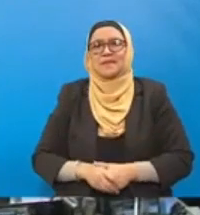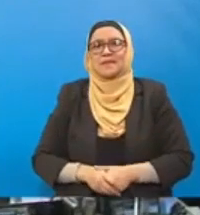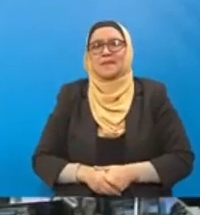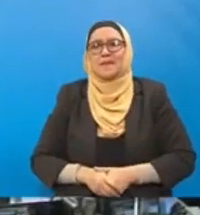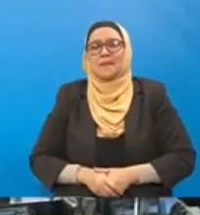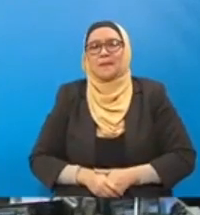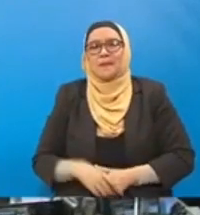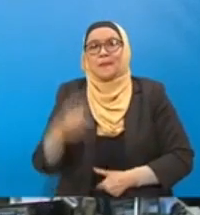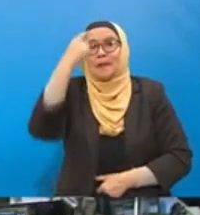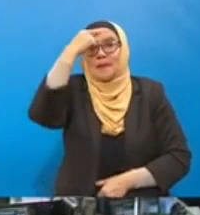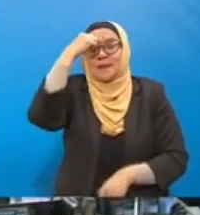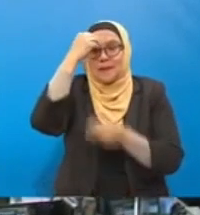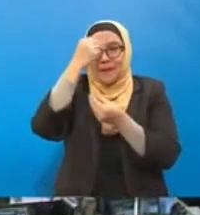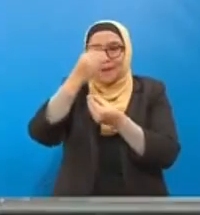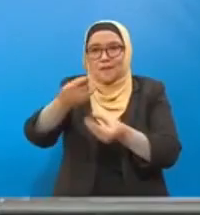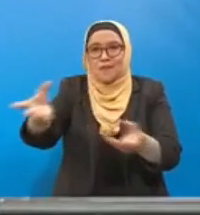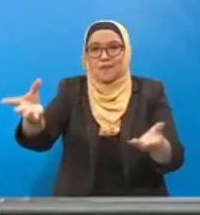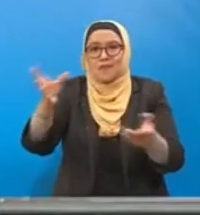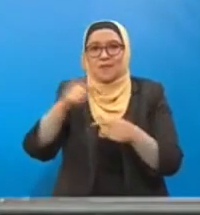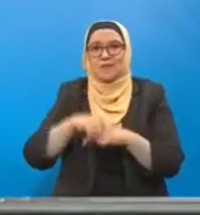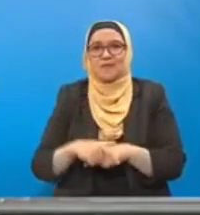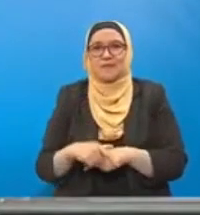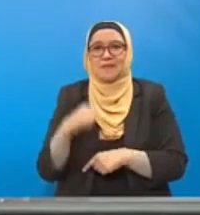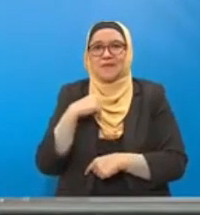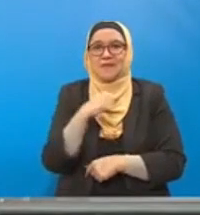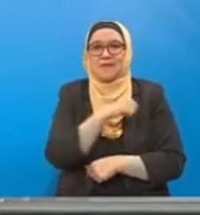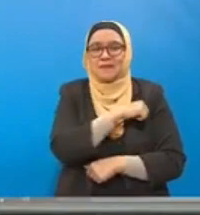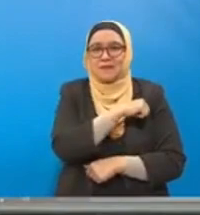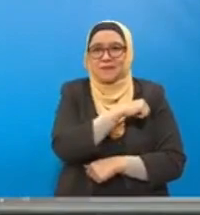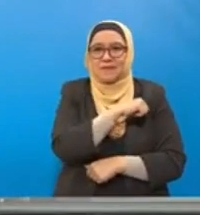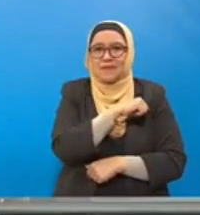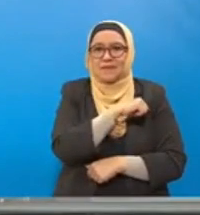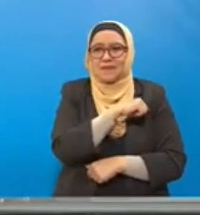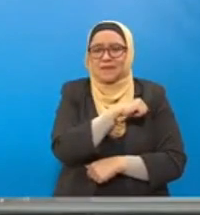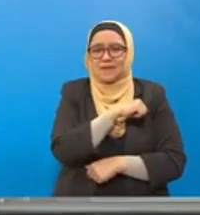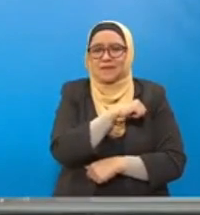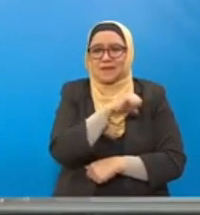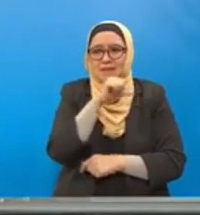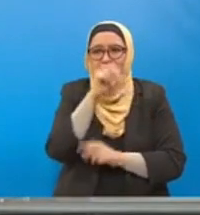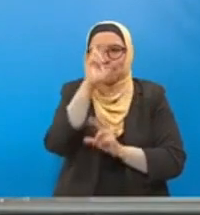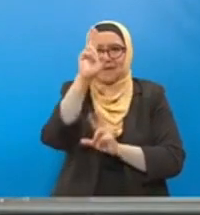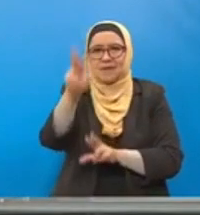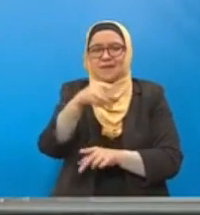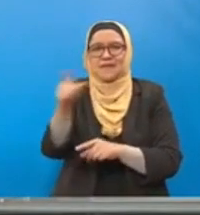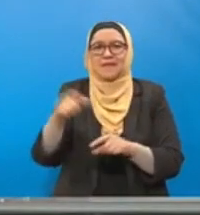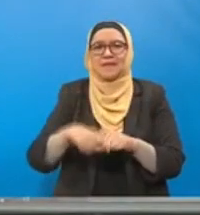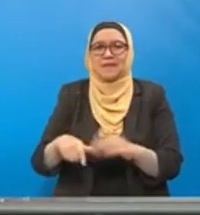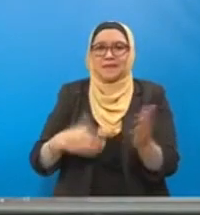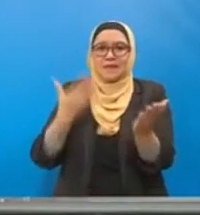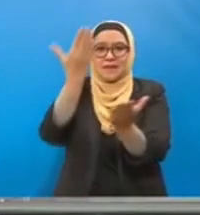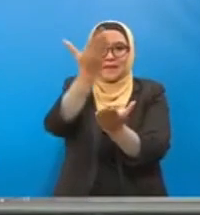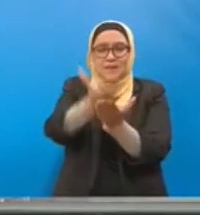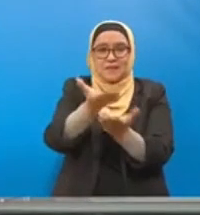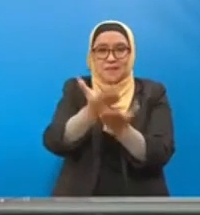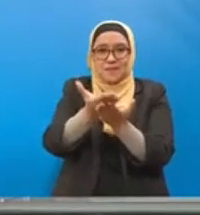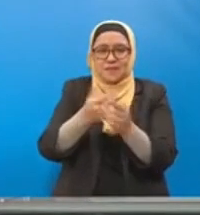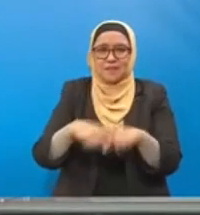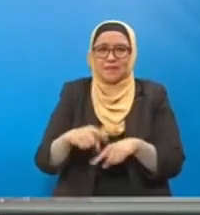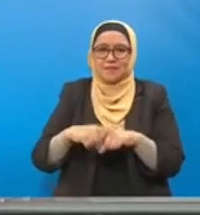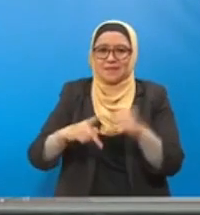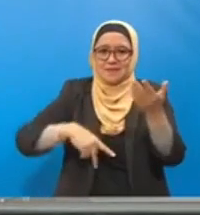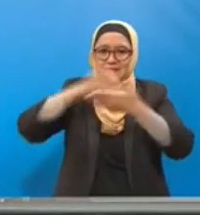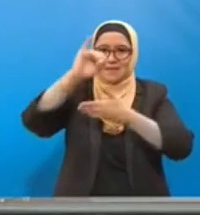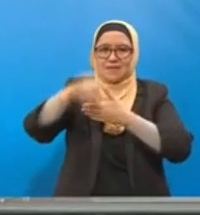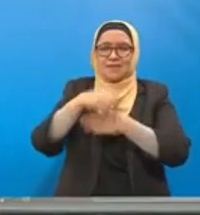Untuk makluman ahli yang berhormat, cadangan projek Jalan Universiti Malaysia Kelantan atau UMK Bypass